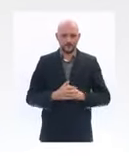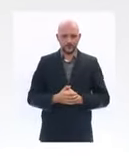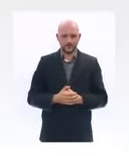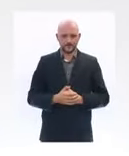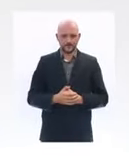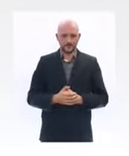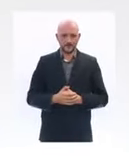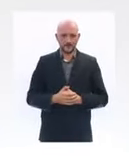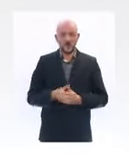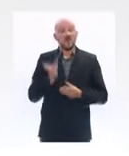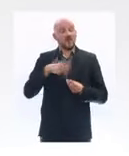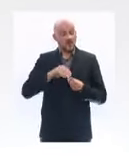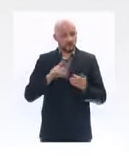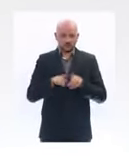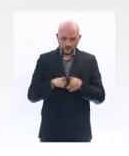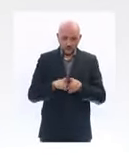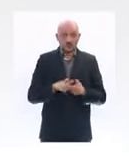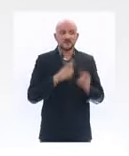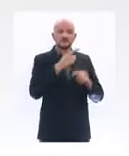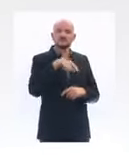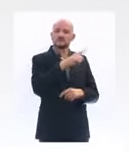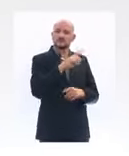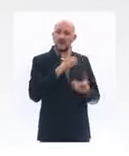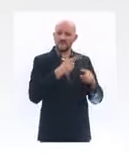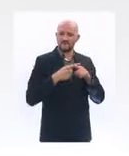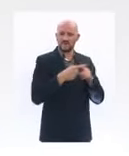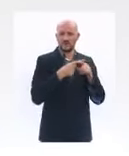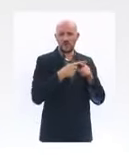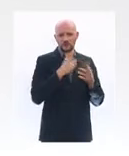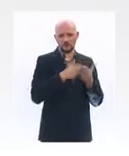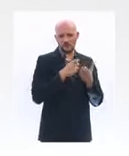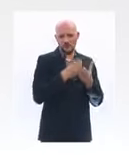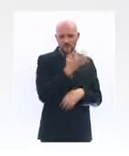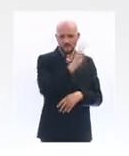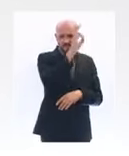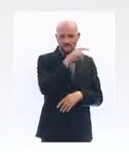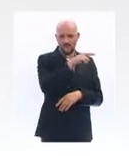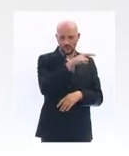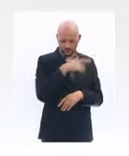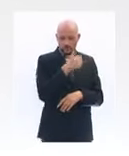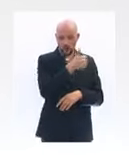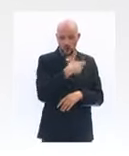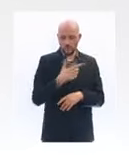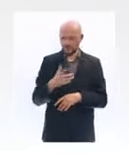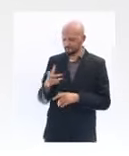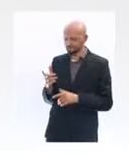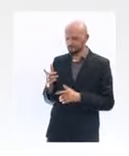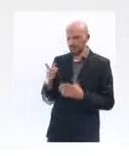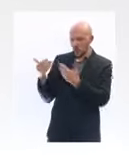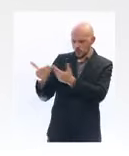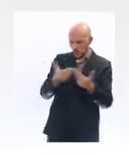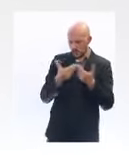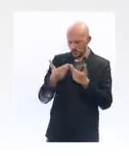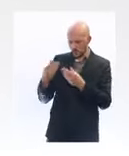précise que la Fédération bancaire française s'est engagée à examiner avec beaucoup de bienveillance toutes ces demandes de différé des